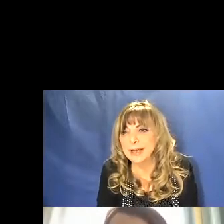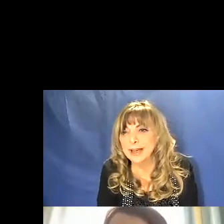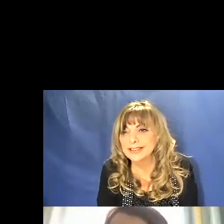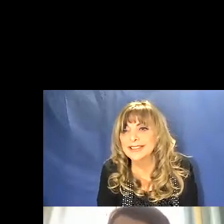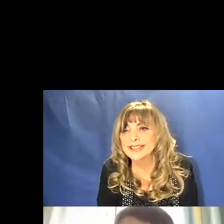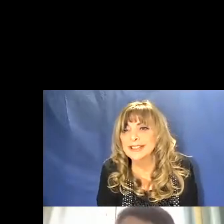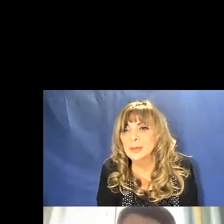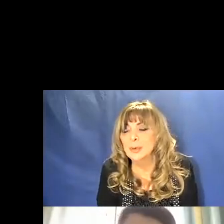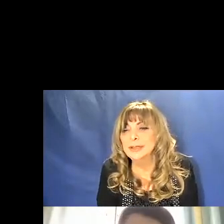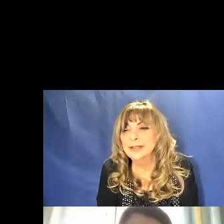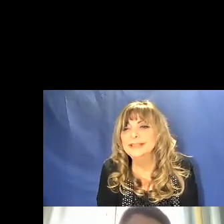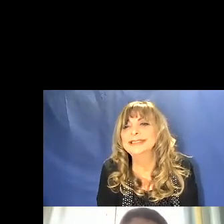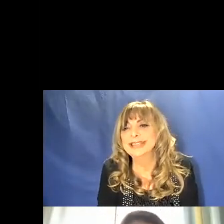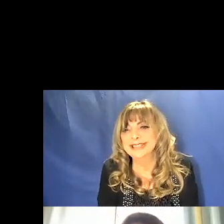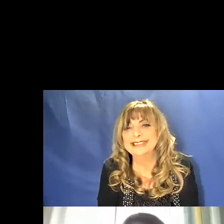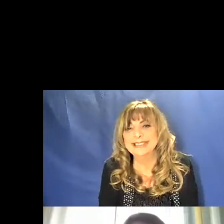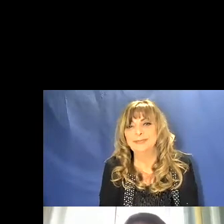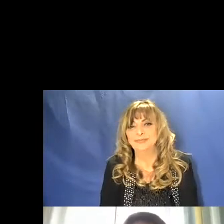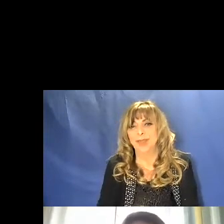'ultima? La frase, sì.